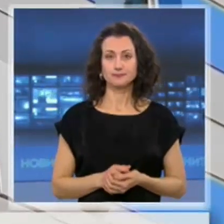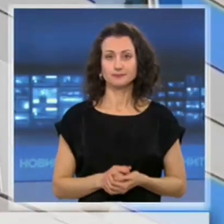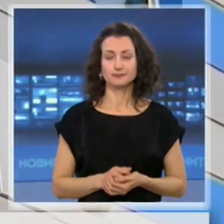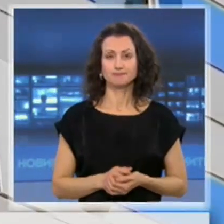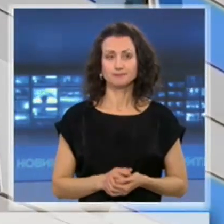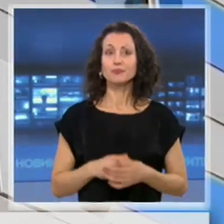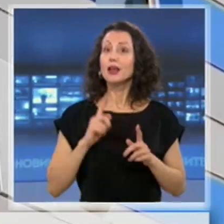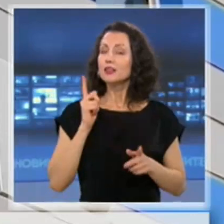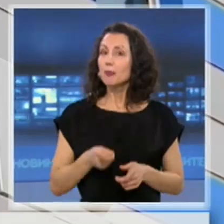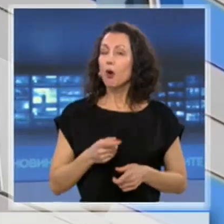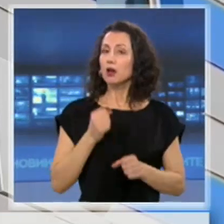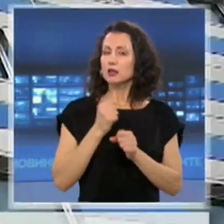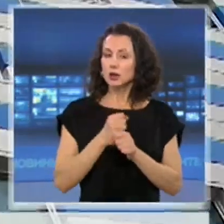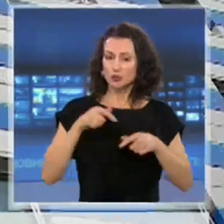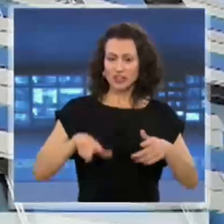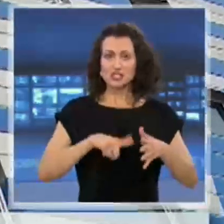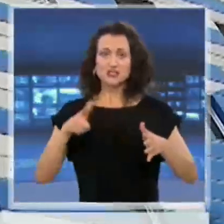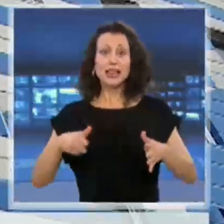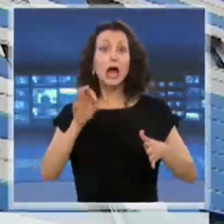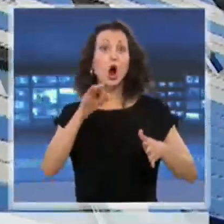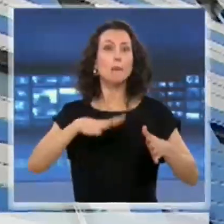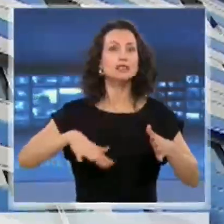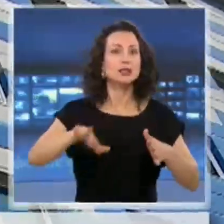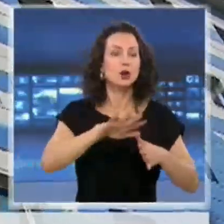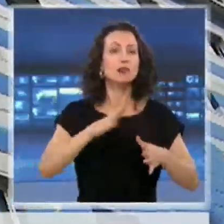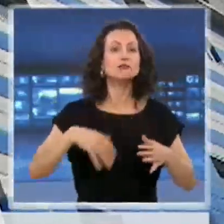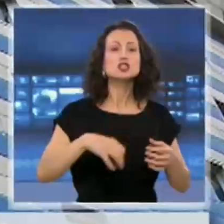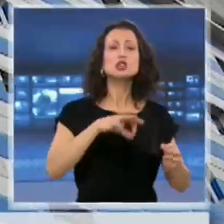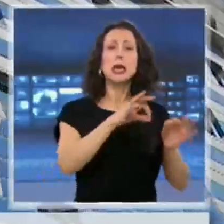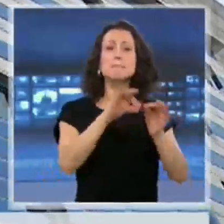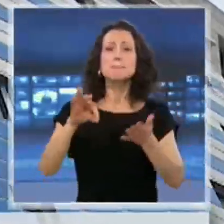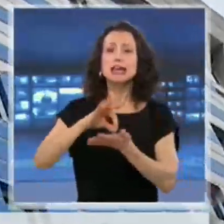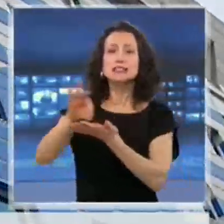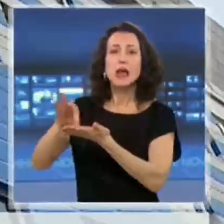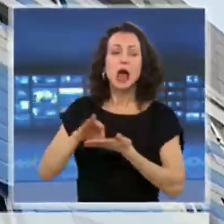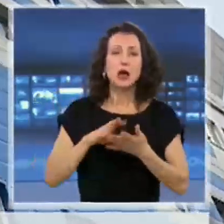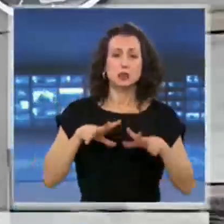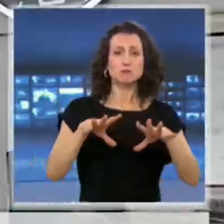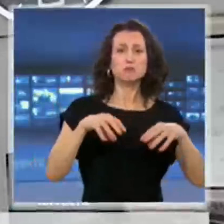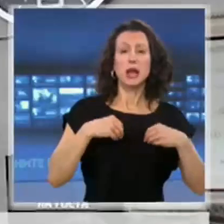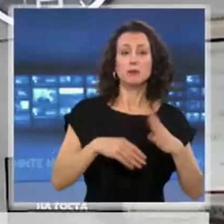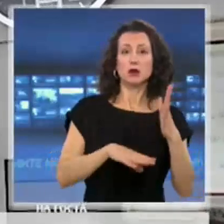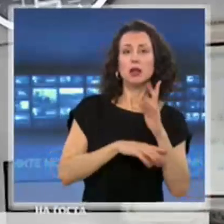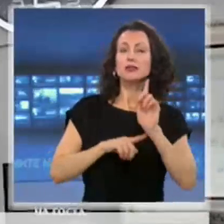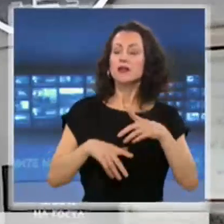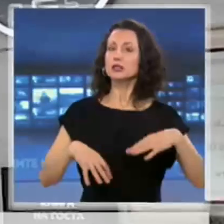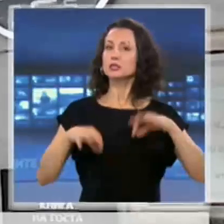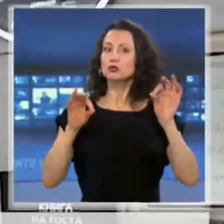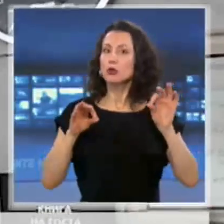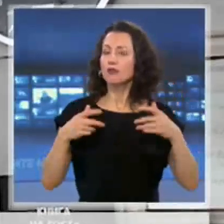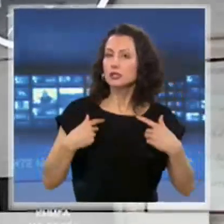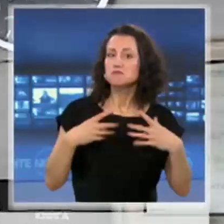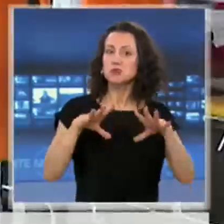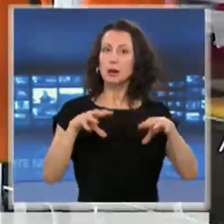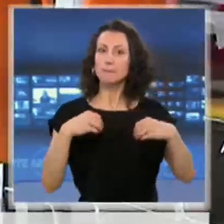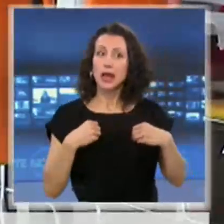За да работят в инзваредната обстановка, местата за настаняване трябва да са готови да поемат за изолиране гости с коронавирус. Да имат